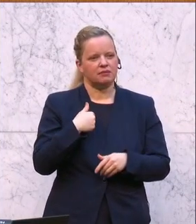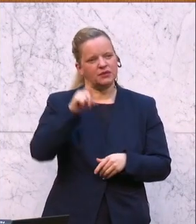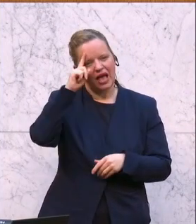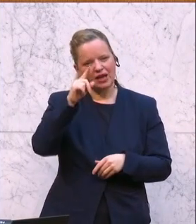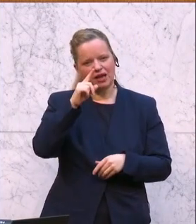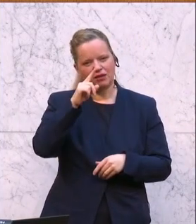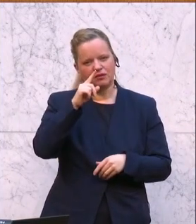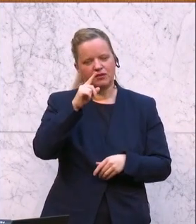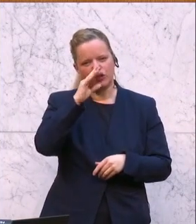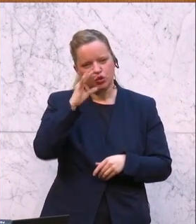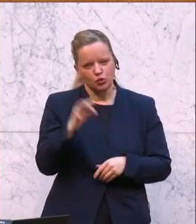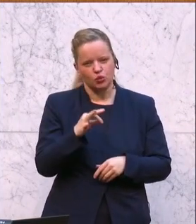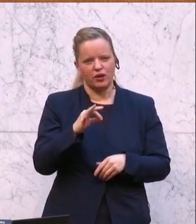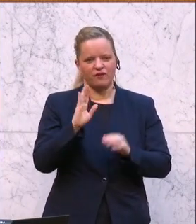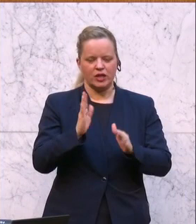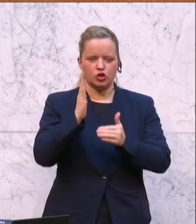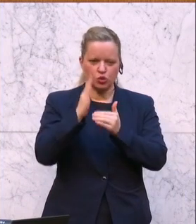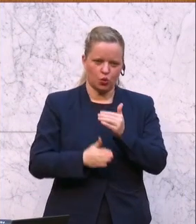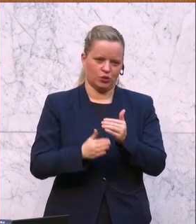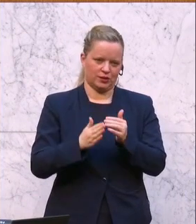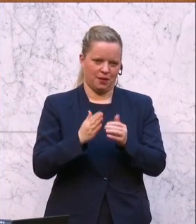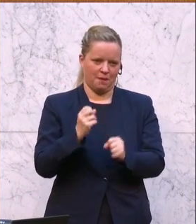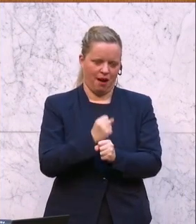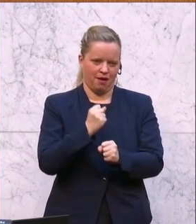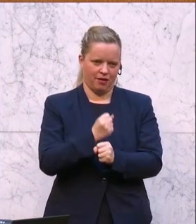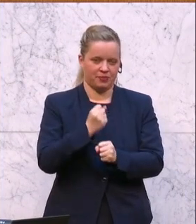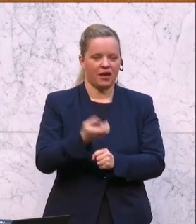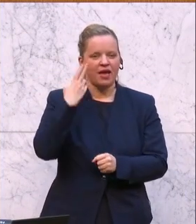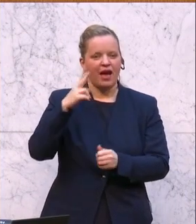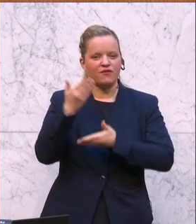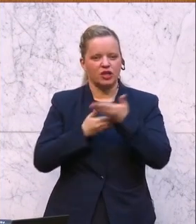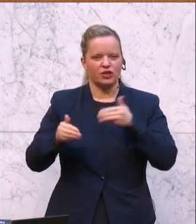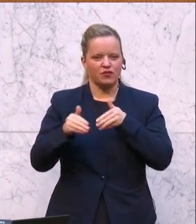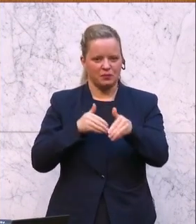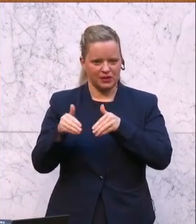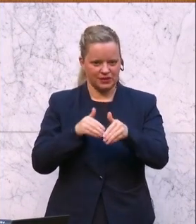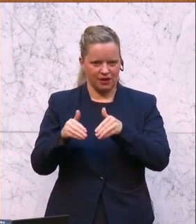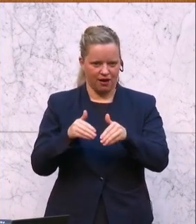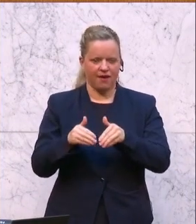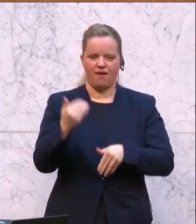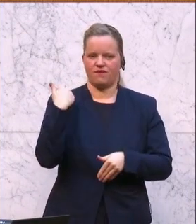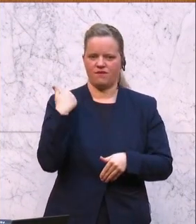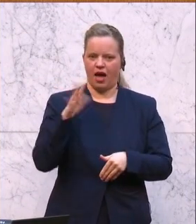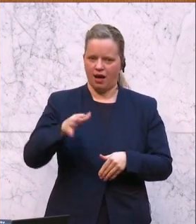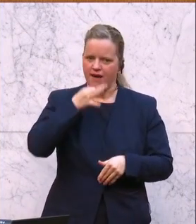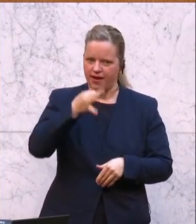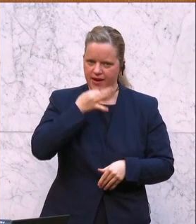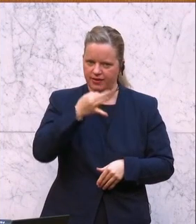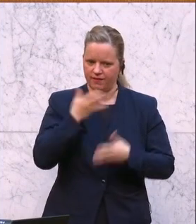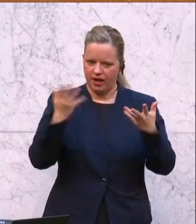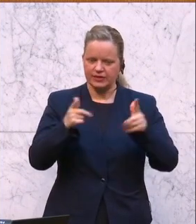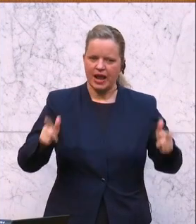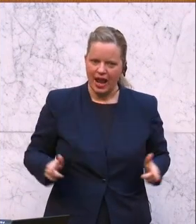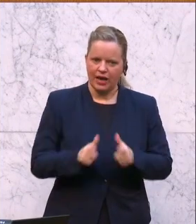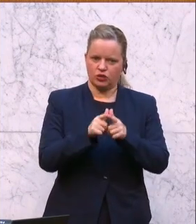zu machen. Nämlich der Herr Wirtschaftsminister hat bei seiner Rede gesagt, Leistung muss sich